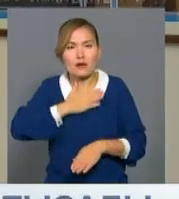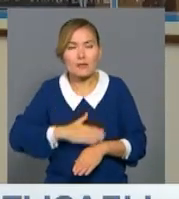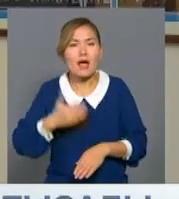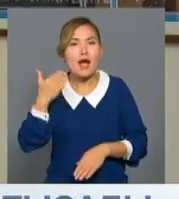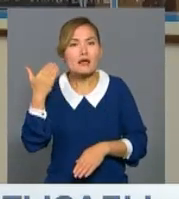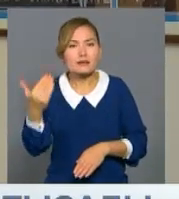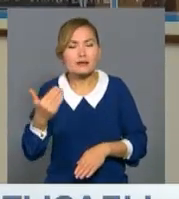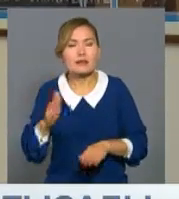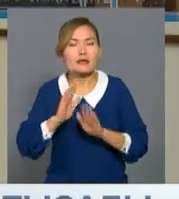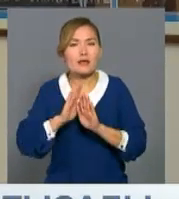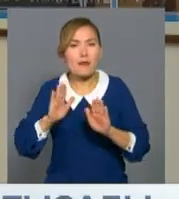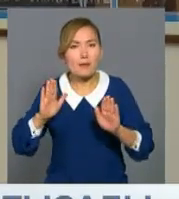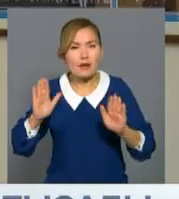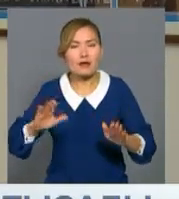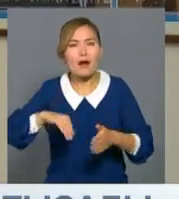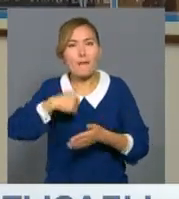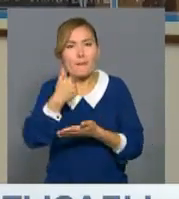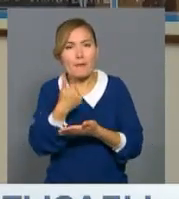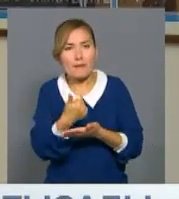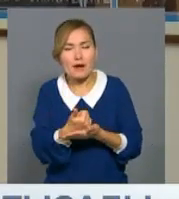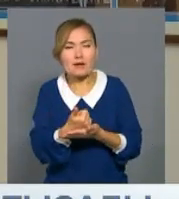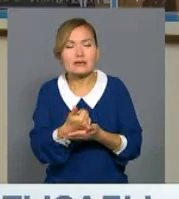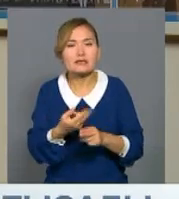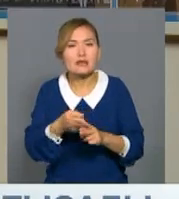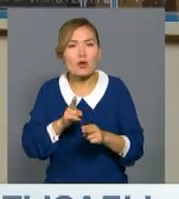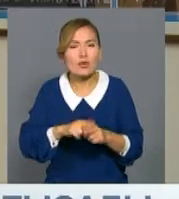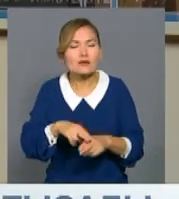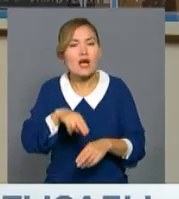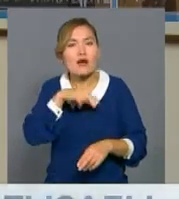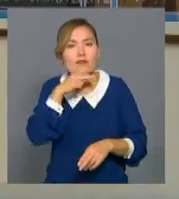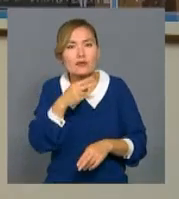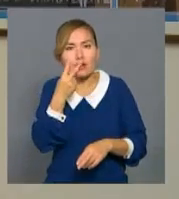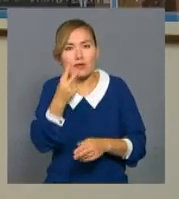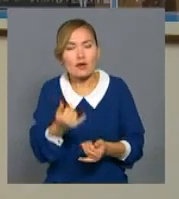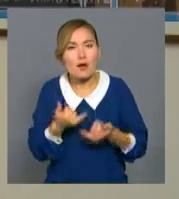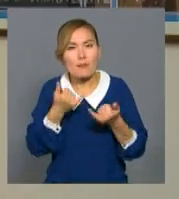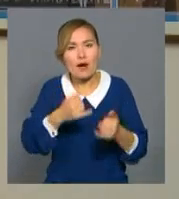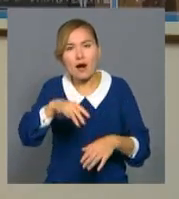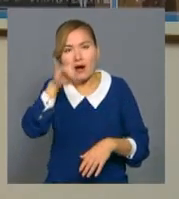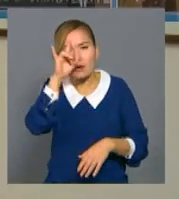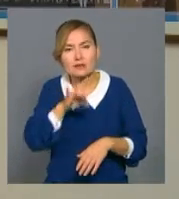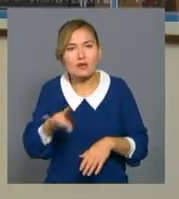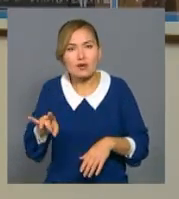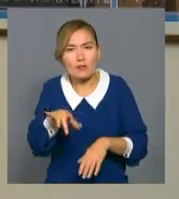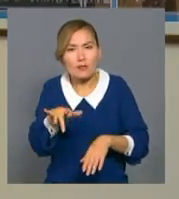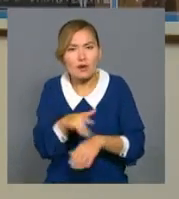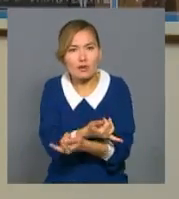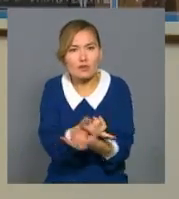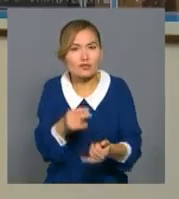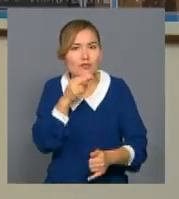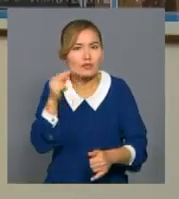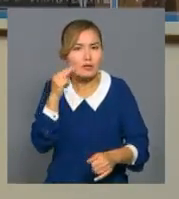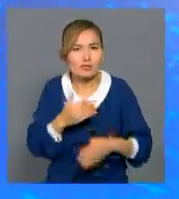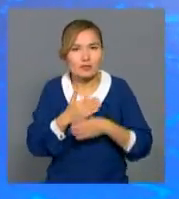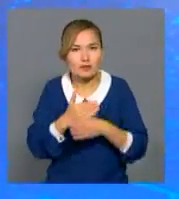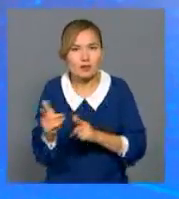Сіздердің павильондарыңызда бастын азардауыстап, Қазақстандық делегацияға вип қызмет көрсетуді жоспарлау отырмыз.